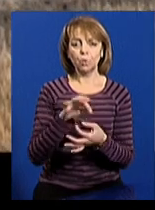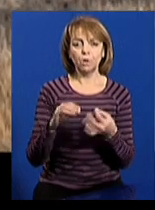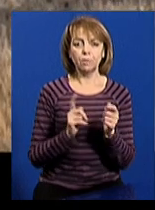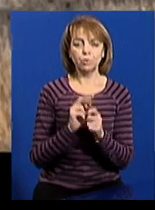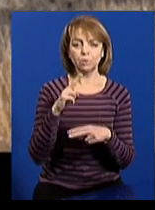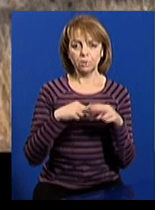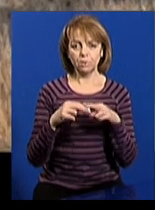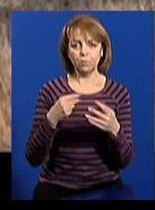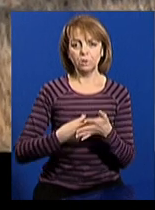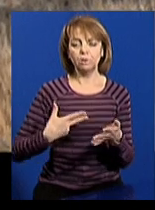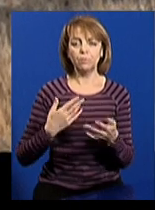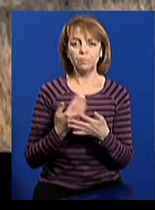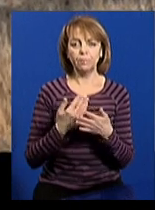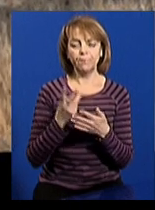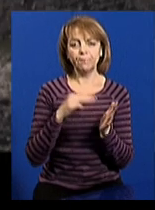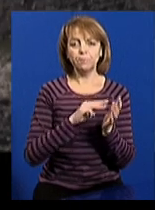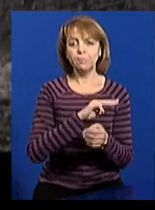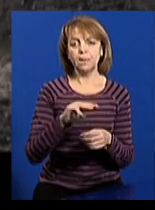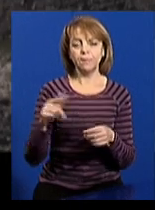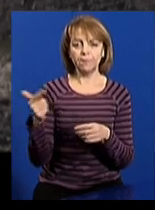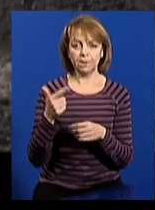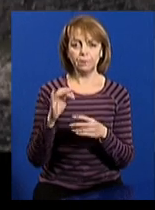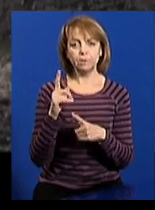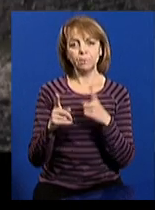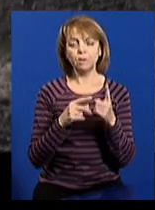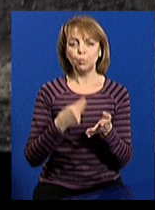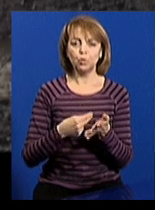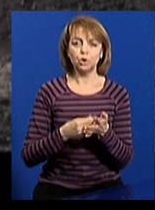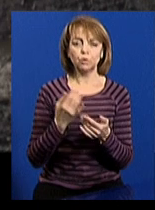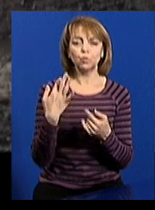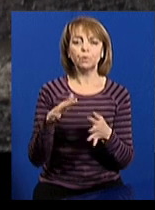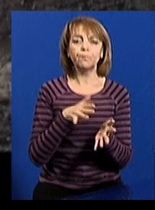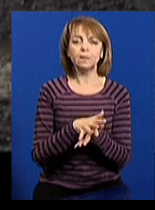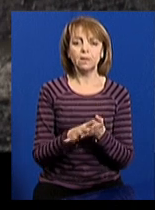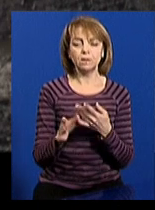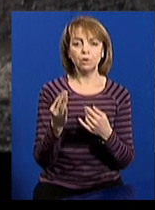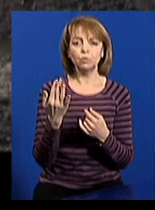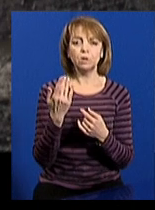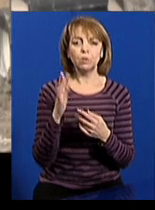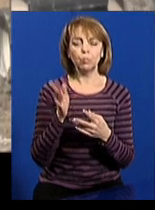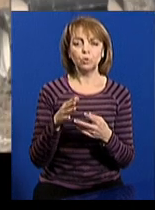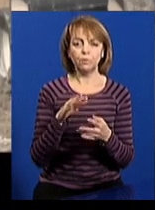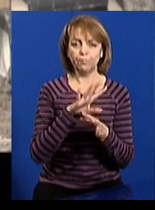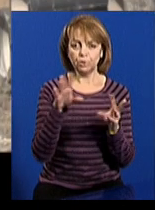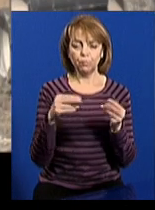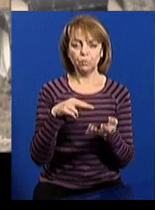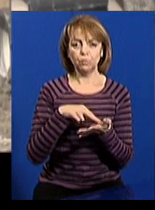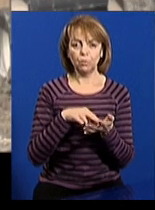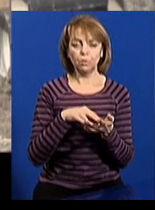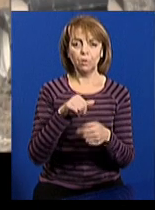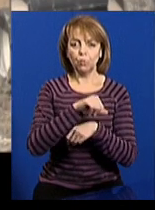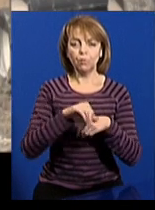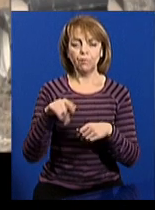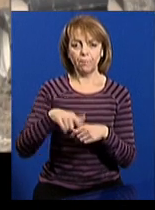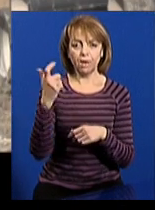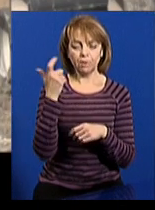будівництва оцінювали у 8 мільярдів гривень. Чи змінився бюджет, скільки вже витратили та оскільки обійдеться облаштування кордону на Харківщині,